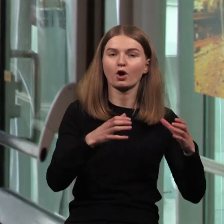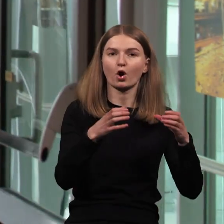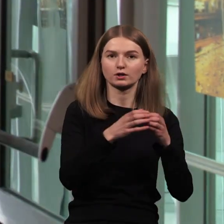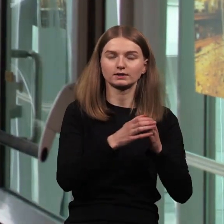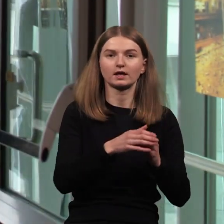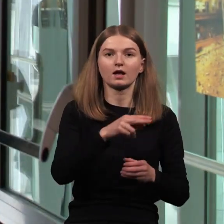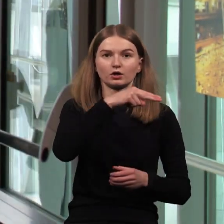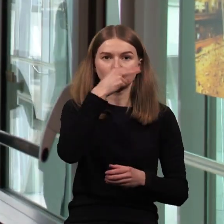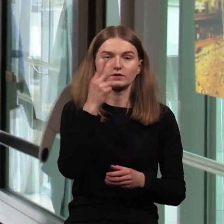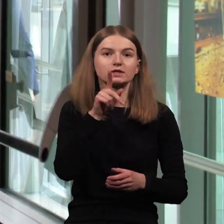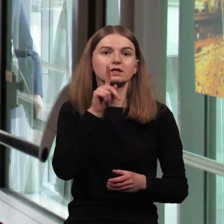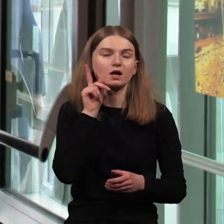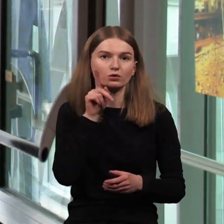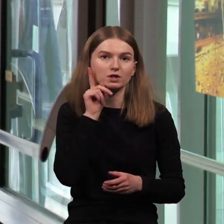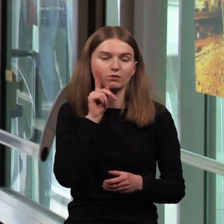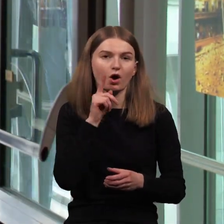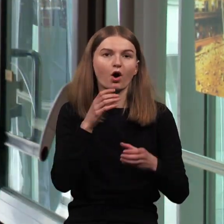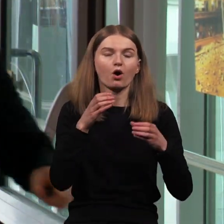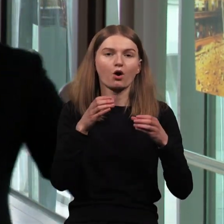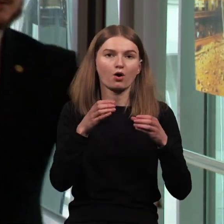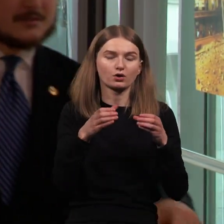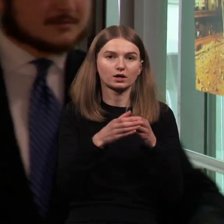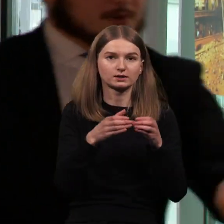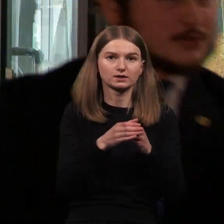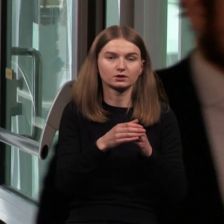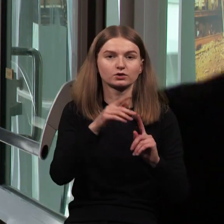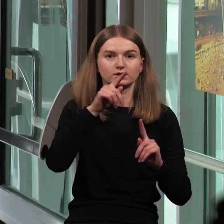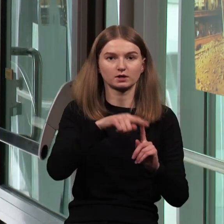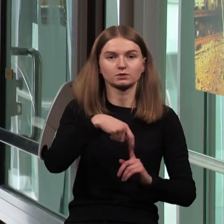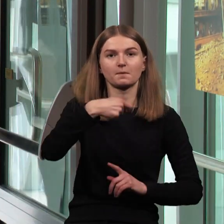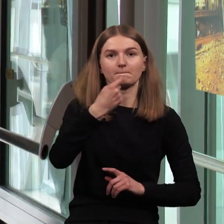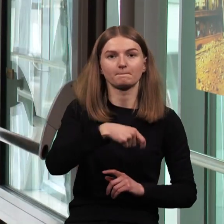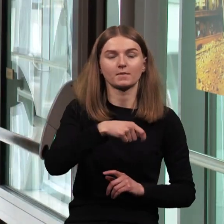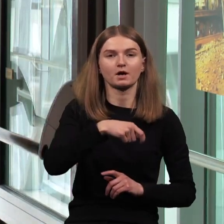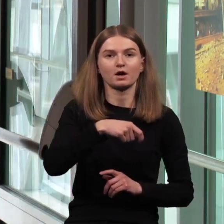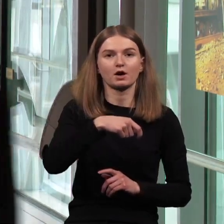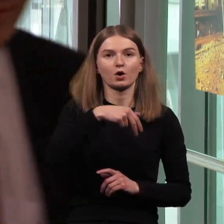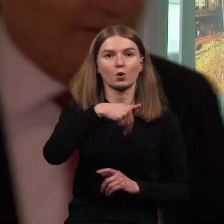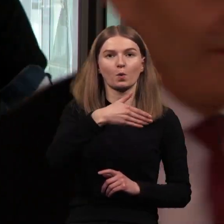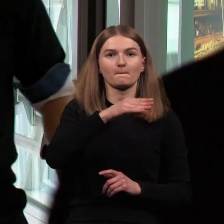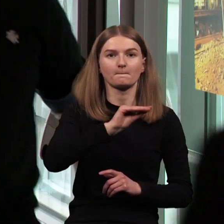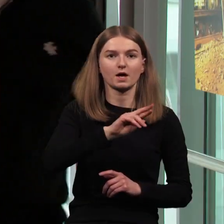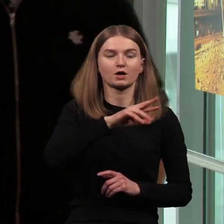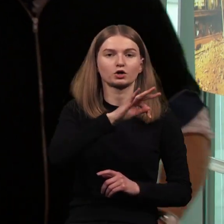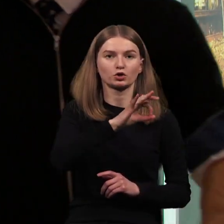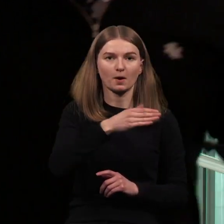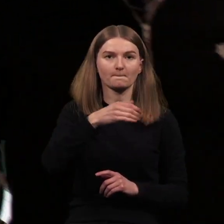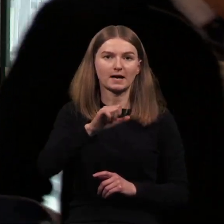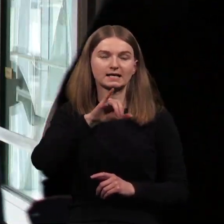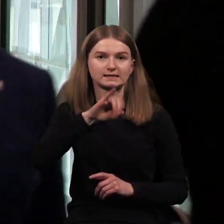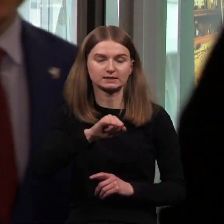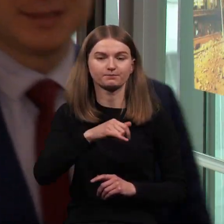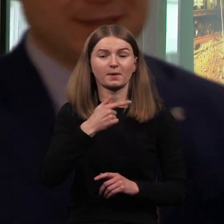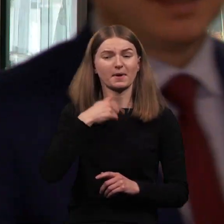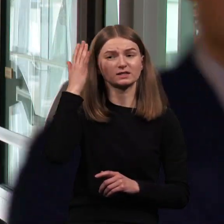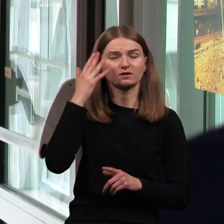organizacijų tarybos prezidentas Umberto Masi. Jeigu mes galvosime apie tai, kad jauną žmogų galime pasiekti